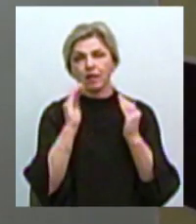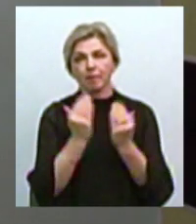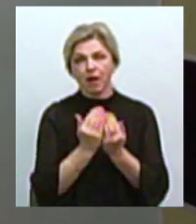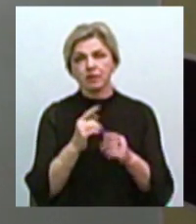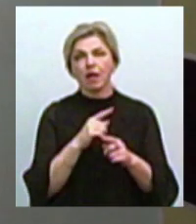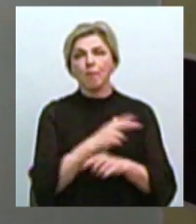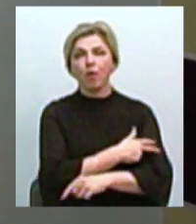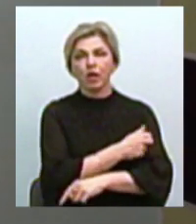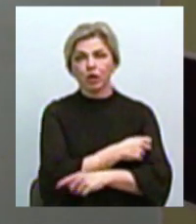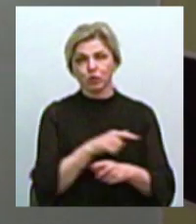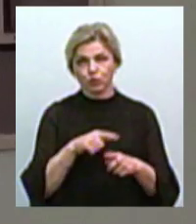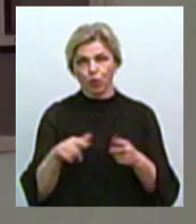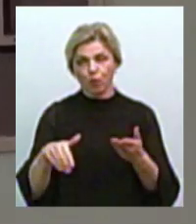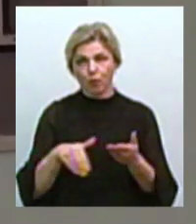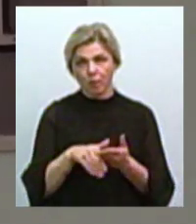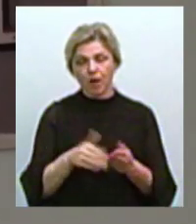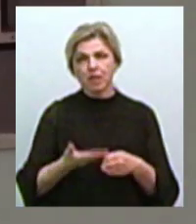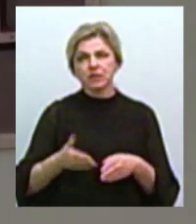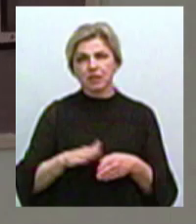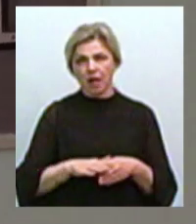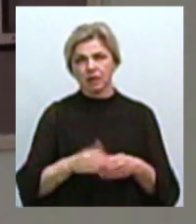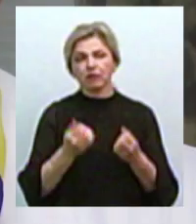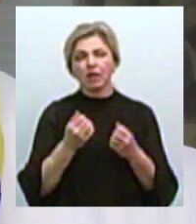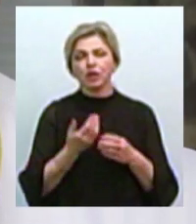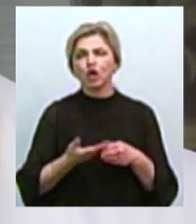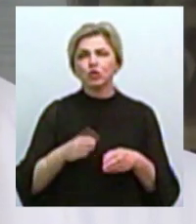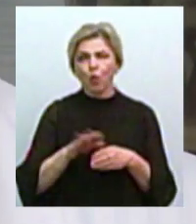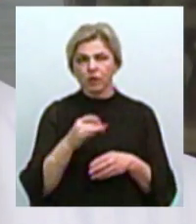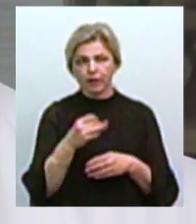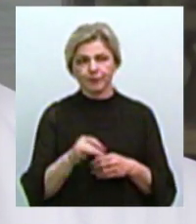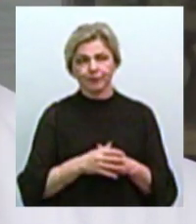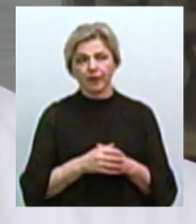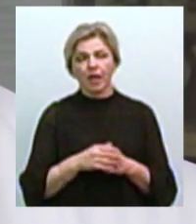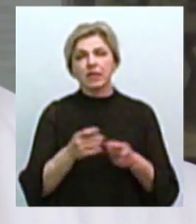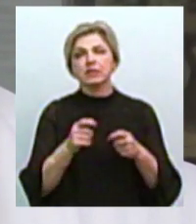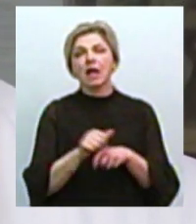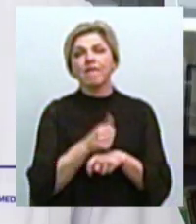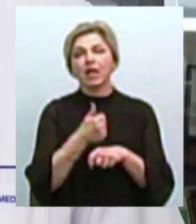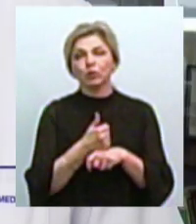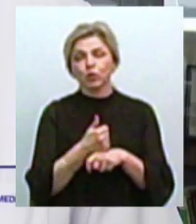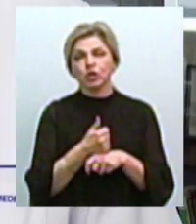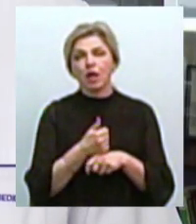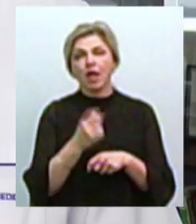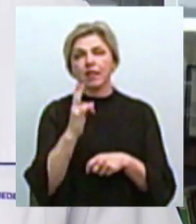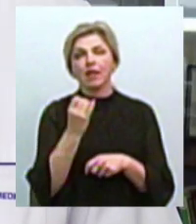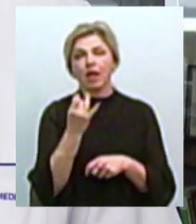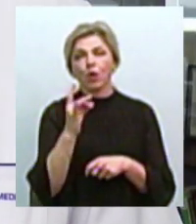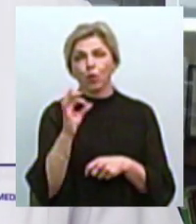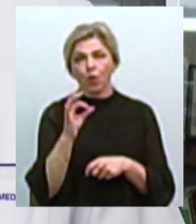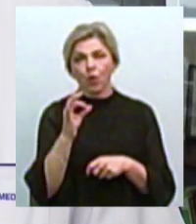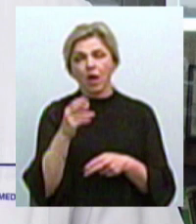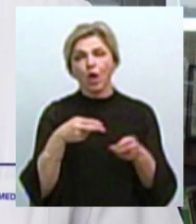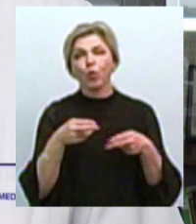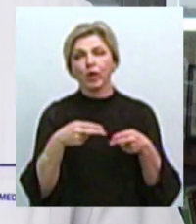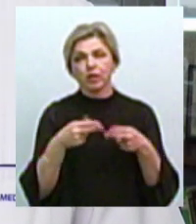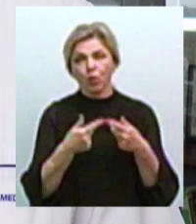швидкої медичної допомоги. Стан його тяжкий, розповідає Ігор Скоропят, завідувач нейрохірургічним відділенням. В